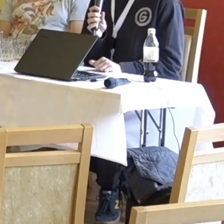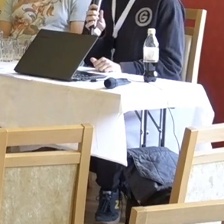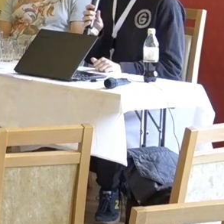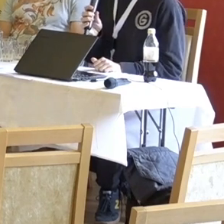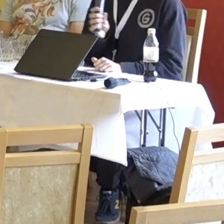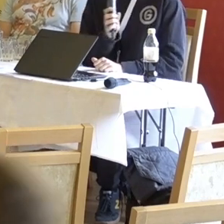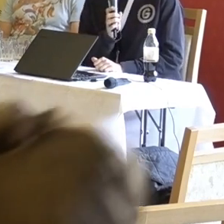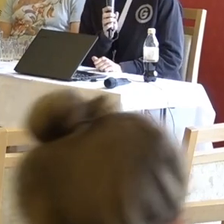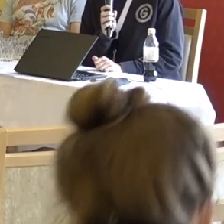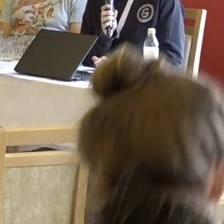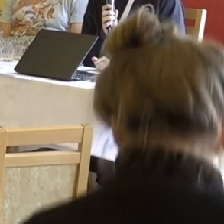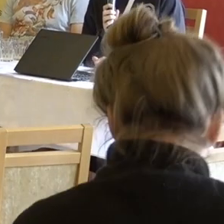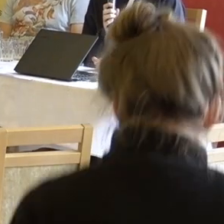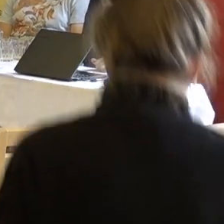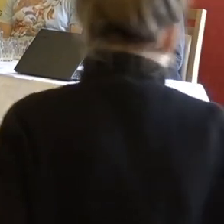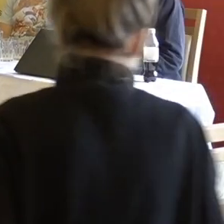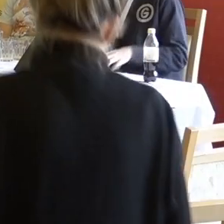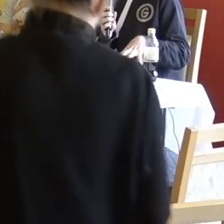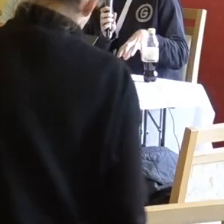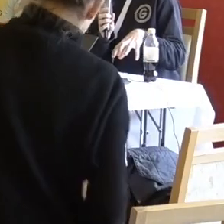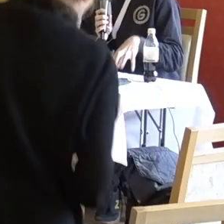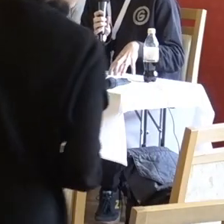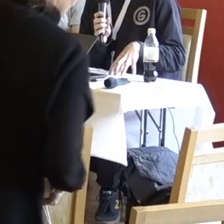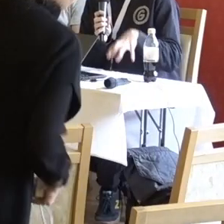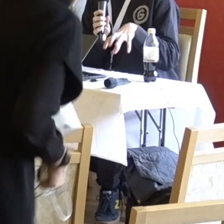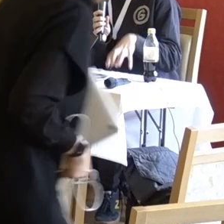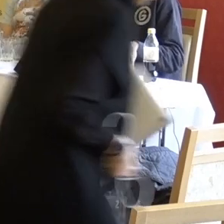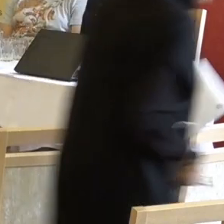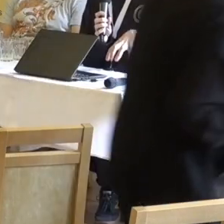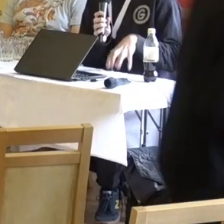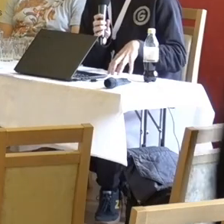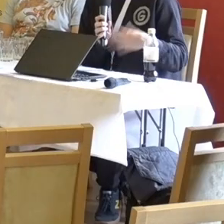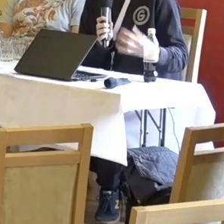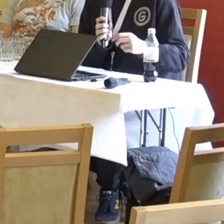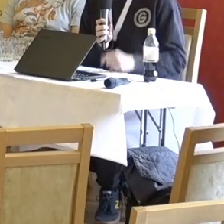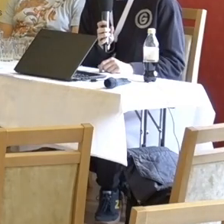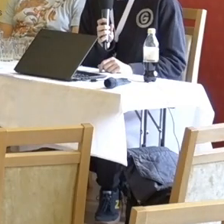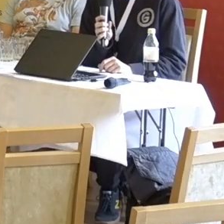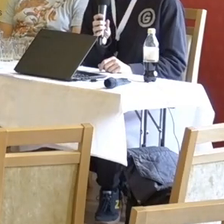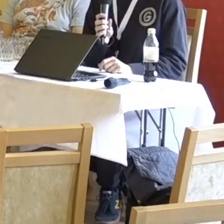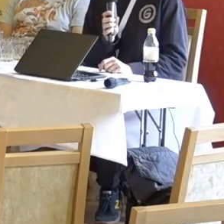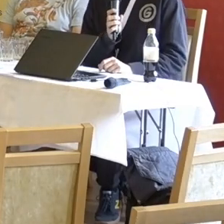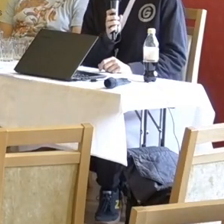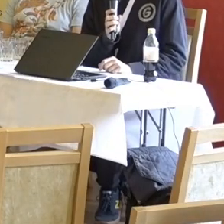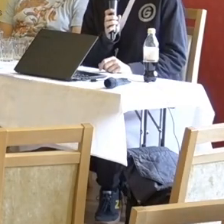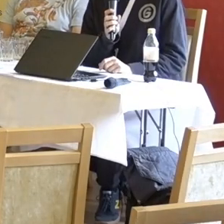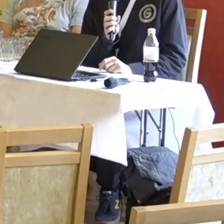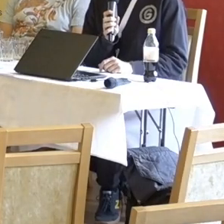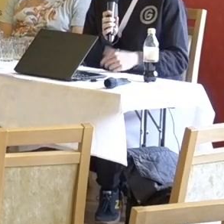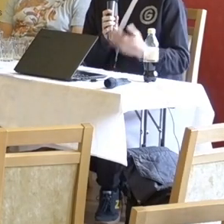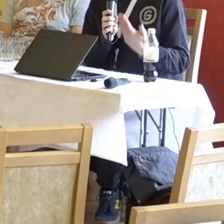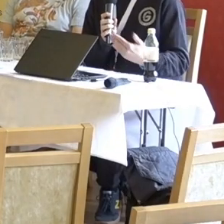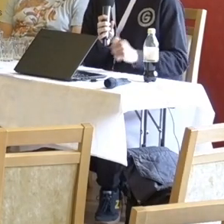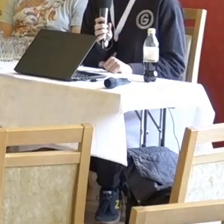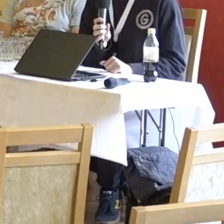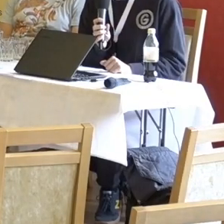Já se jmenuji Hinektoránek, pracuji v organizaci Hierodicum Remedium, která je součástí konsorcia, která projekt Digitální doba s lidskou tváří